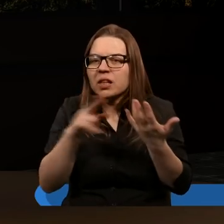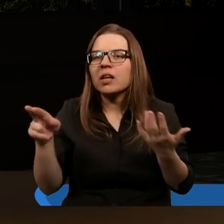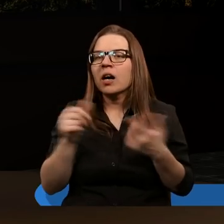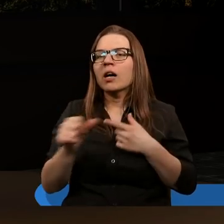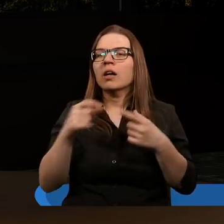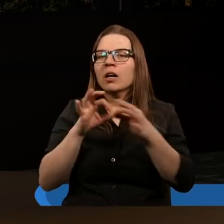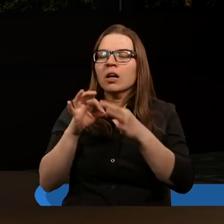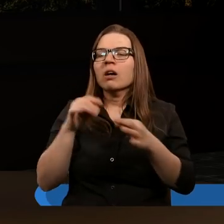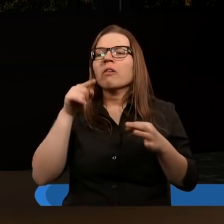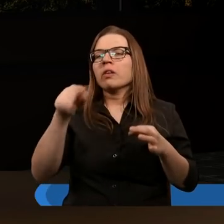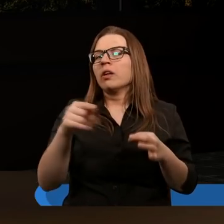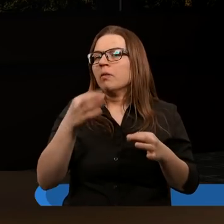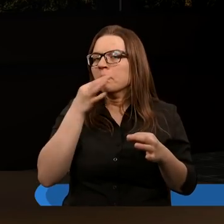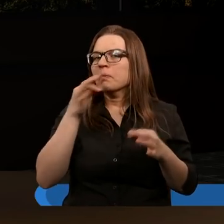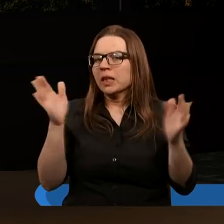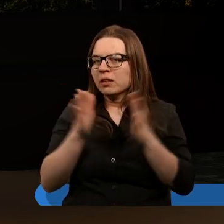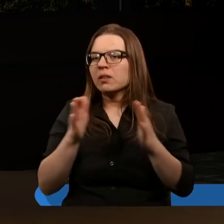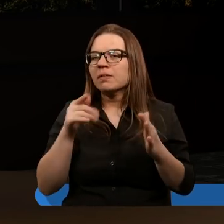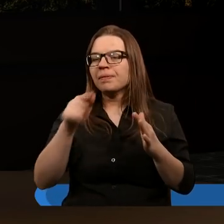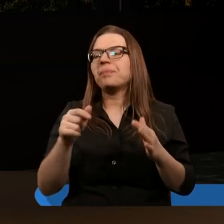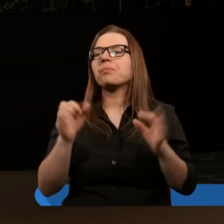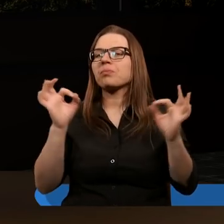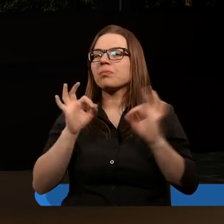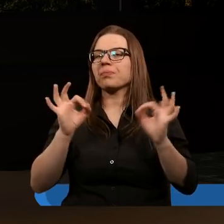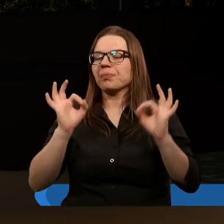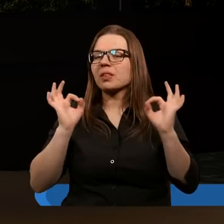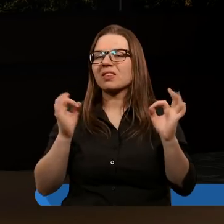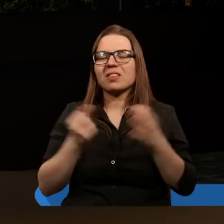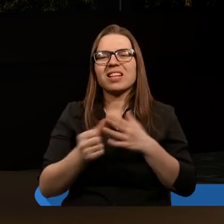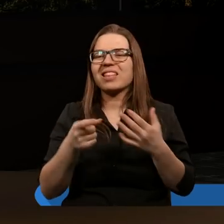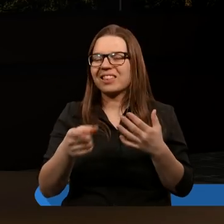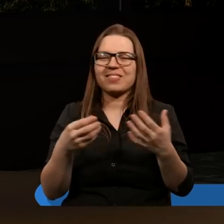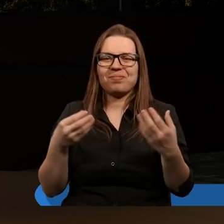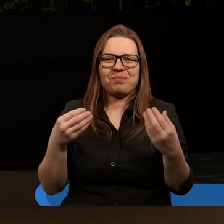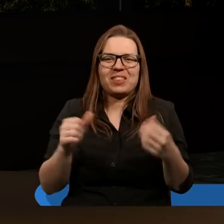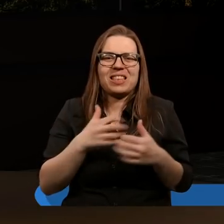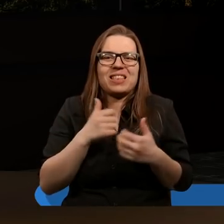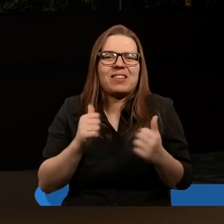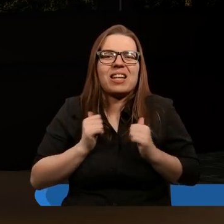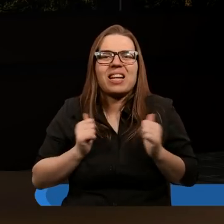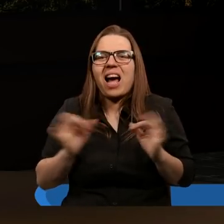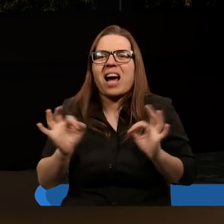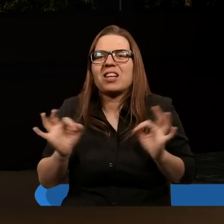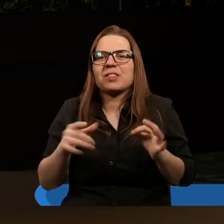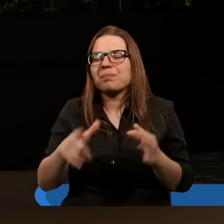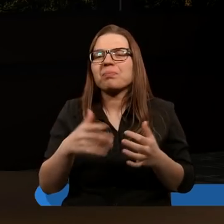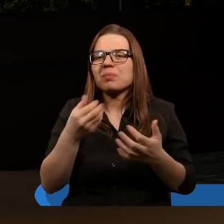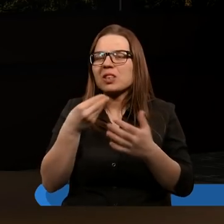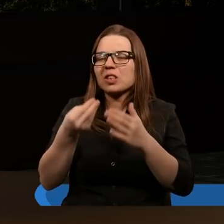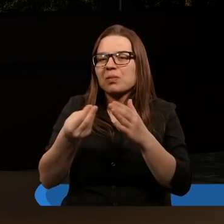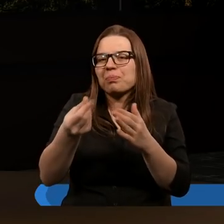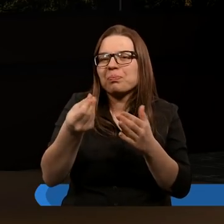I kiedy mamy określenie właśnie, że tak strasznie drogi jest ten jęczmień i strasznie droga pszenica,